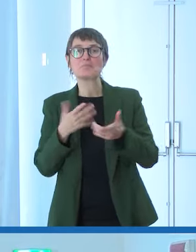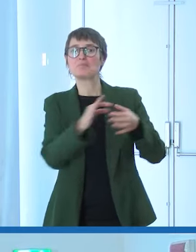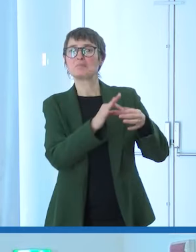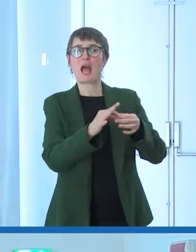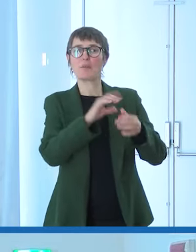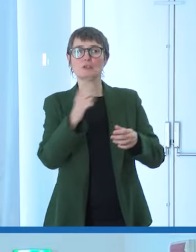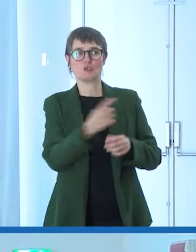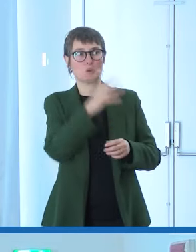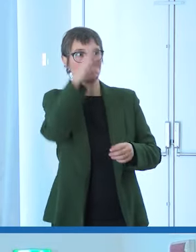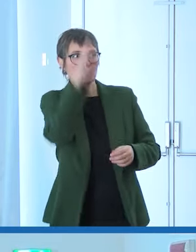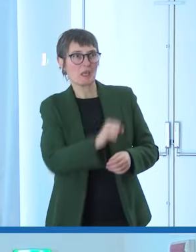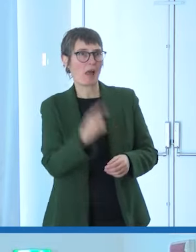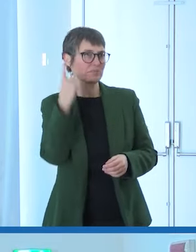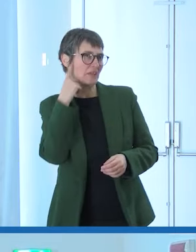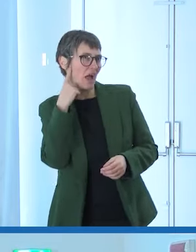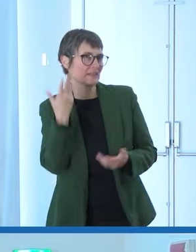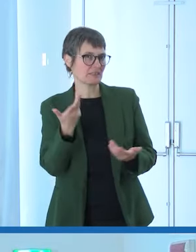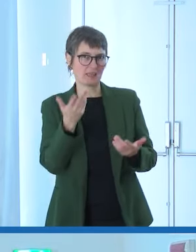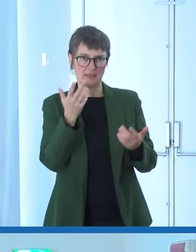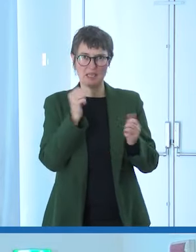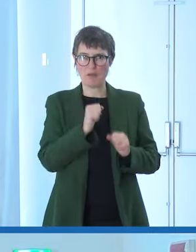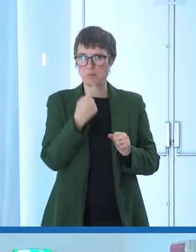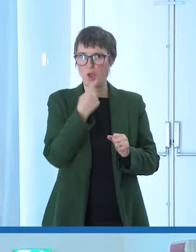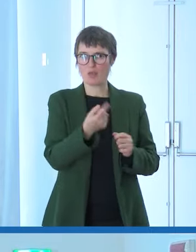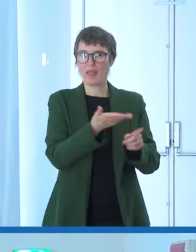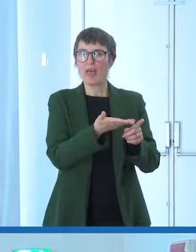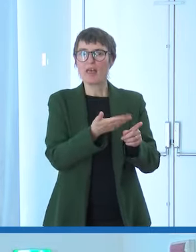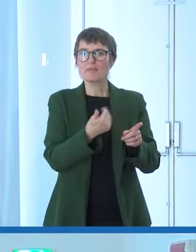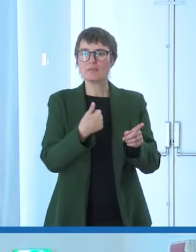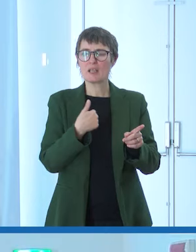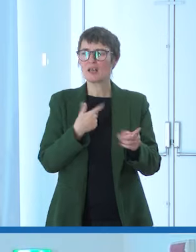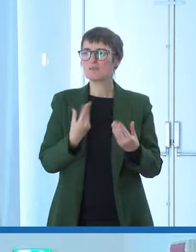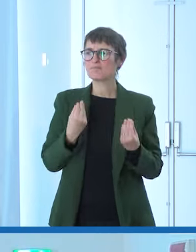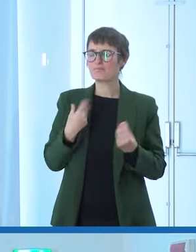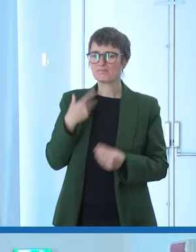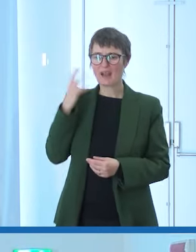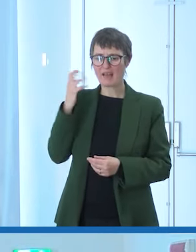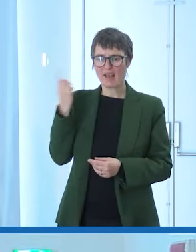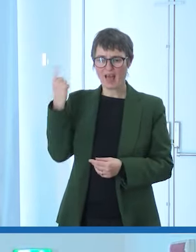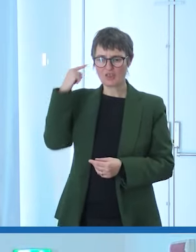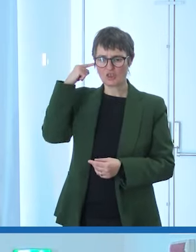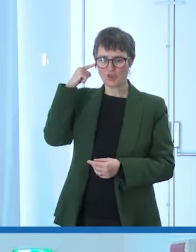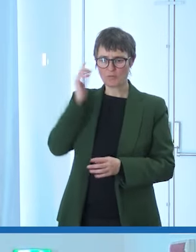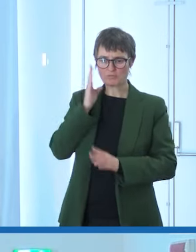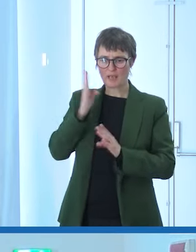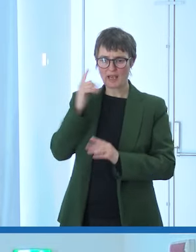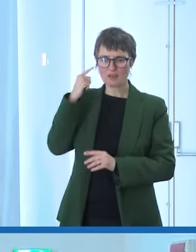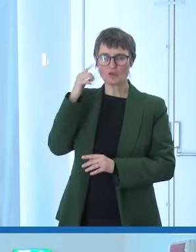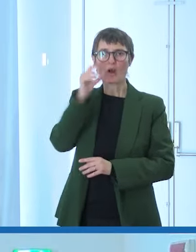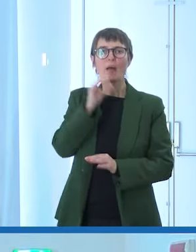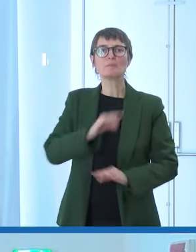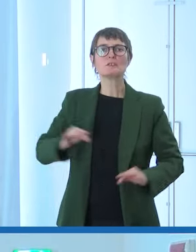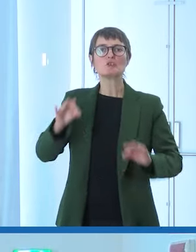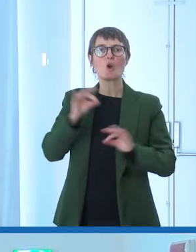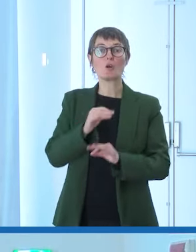capisco mai niente essere fuori a volte nelle situazioni topiche nelle